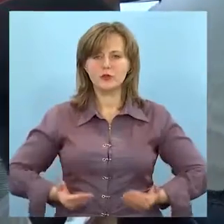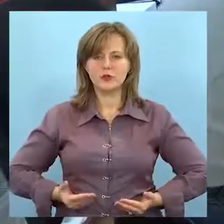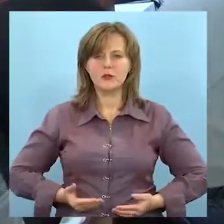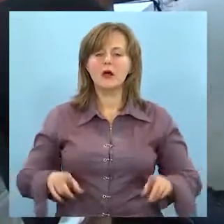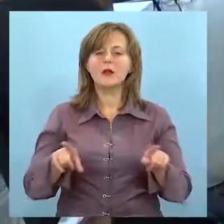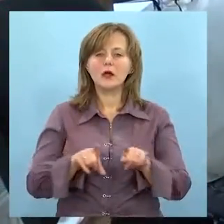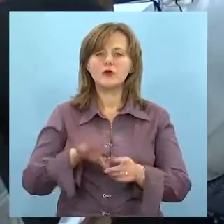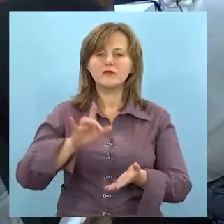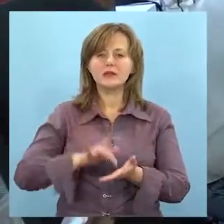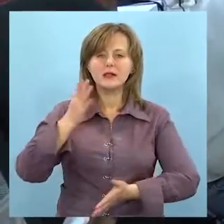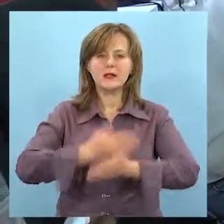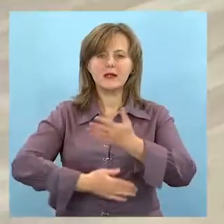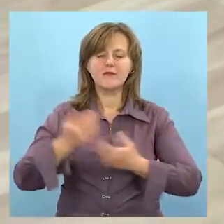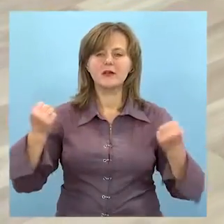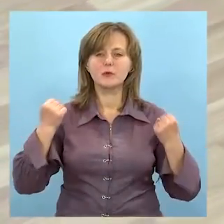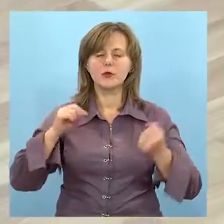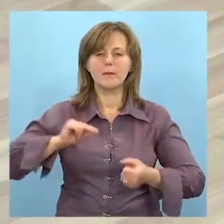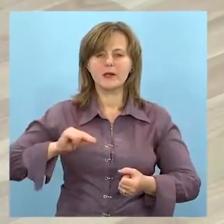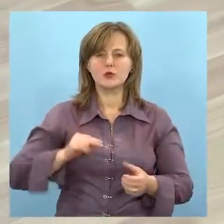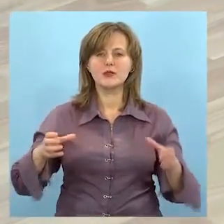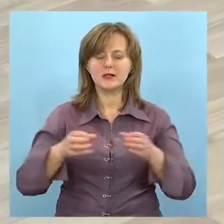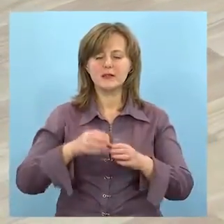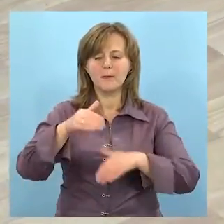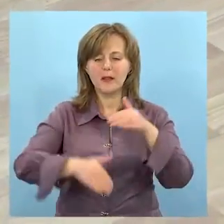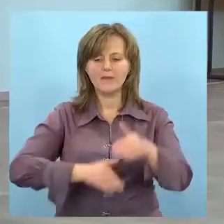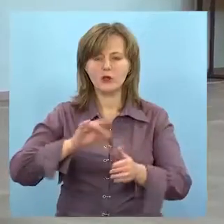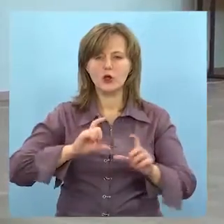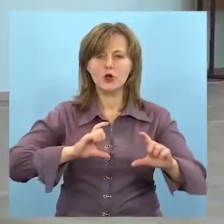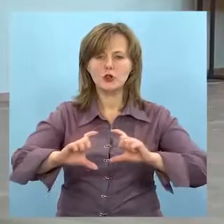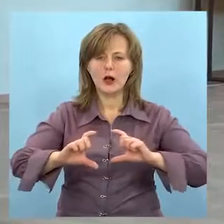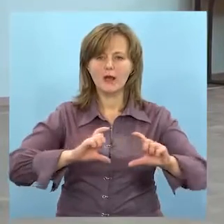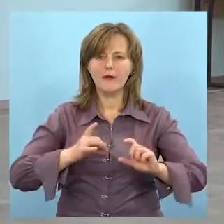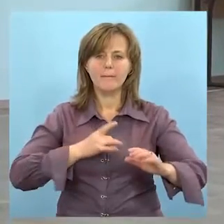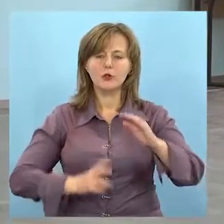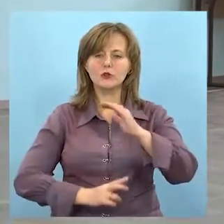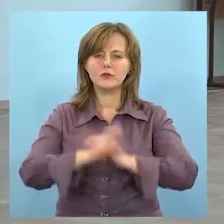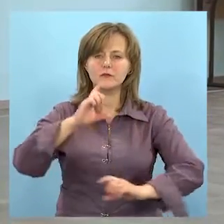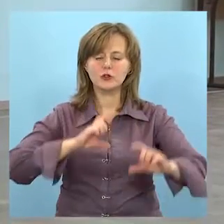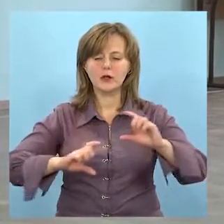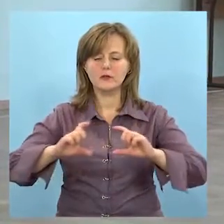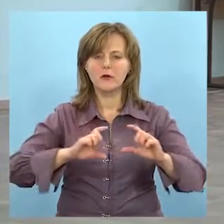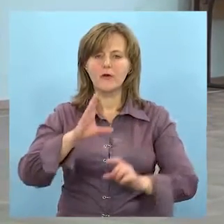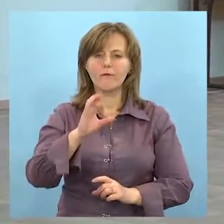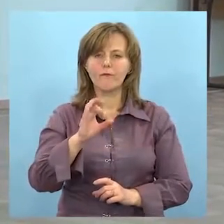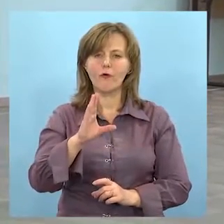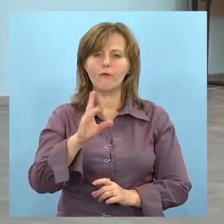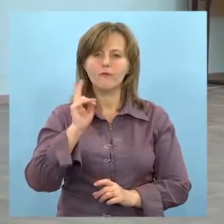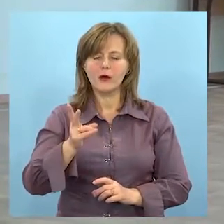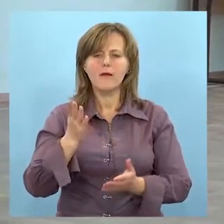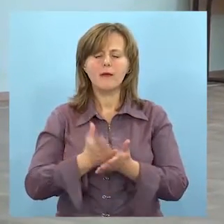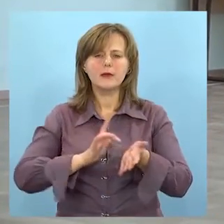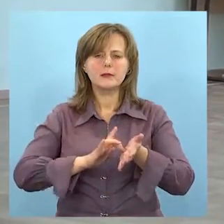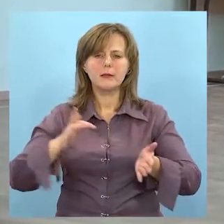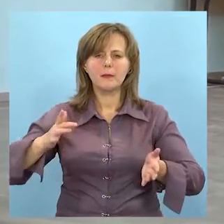в успіх у житті. Також у центрі «Інваспорт» працюють секції з плавання та шахів. Білоцарківський шахист